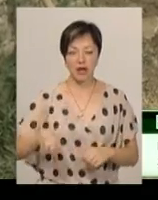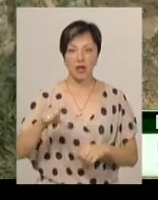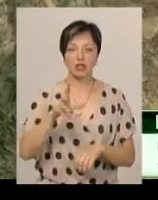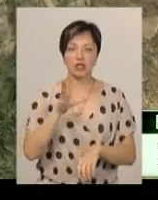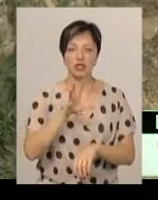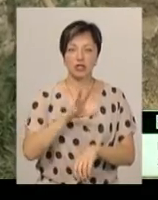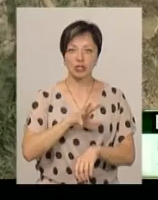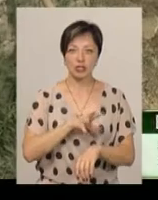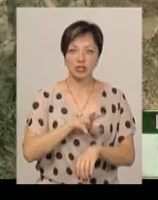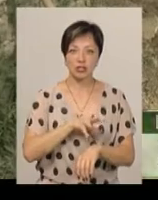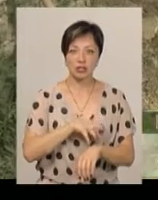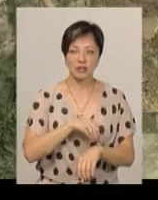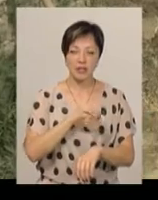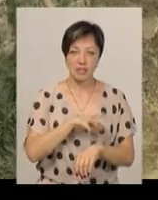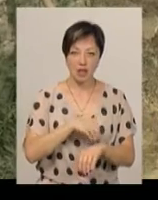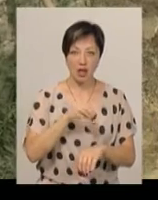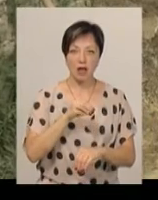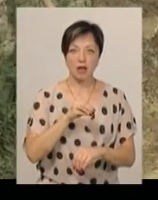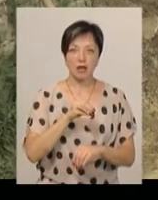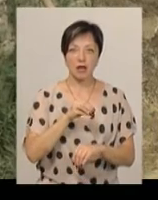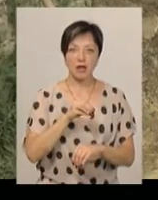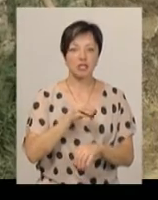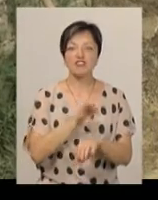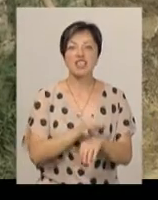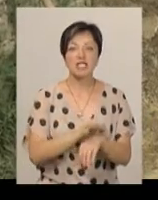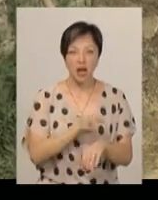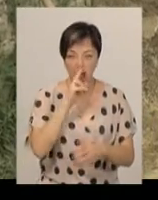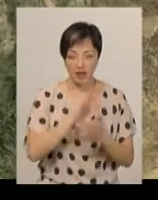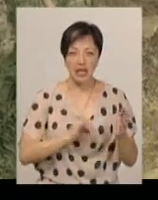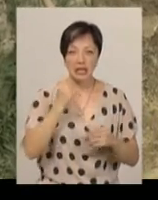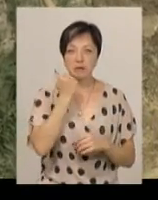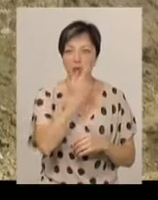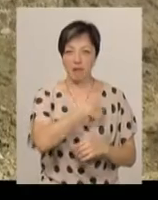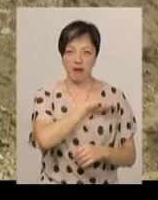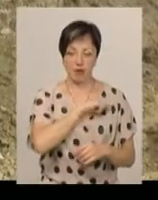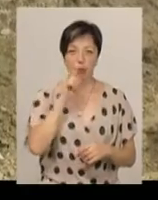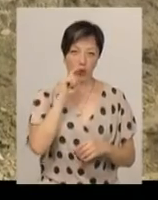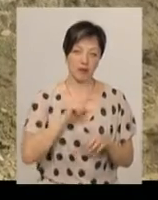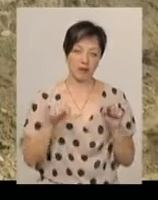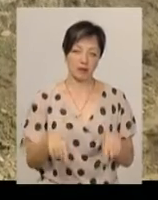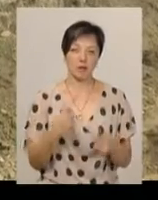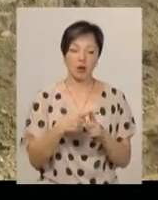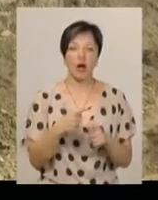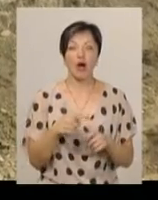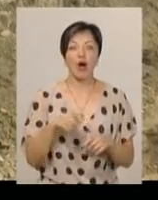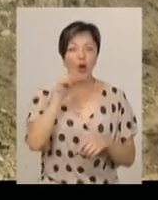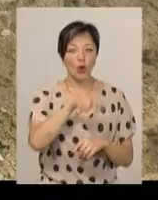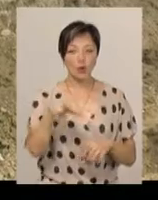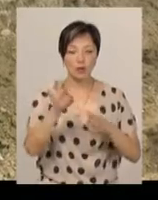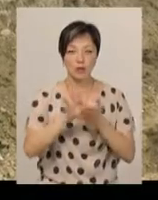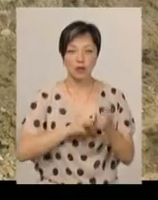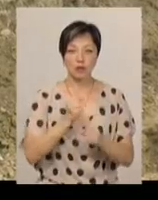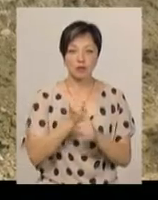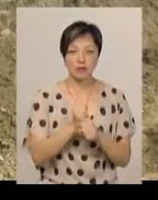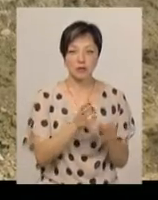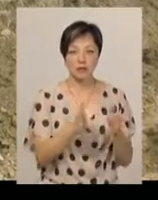Швейцарії, те ще Іспанії, ну і Україна. Люди одразу ж вирішили, зробили